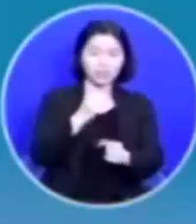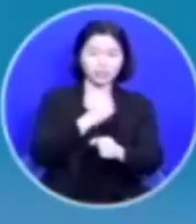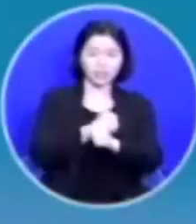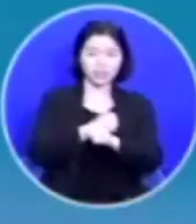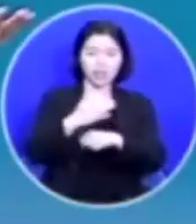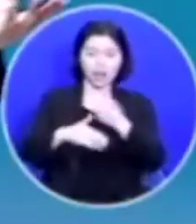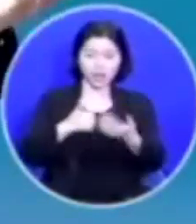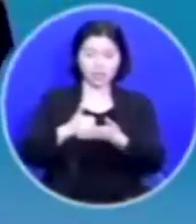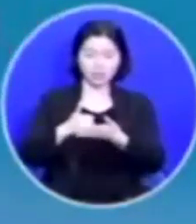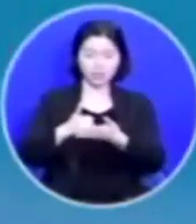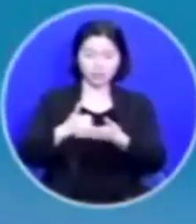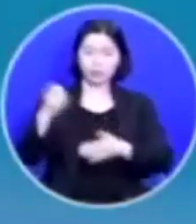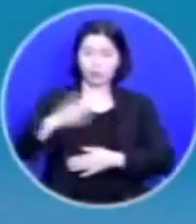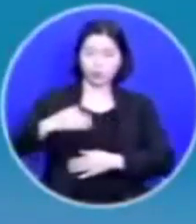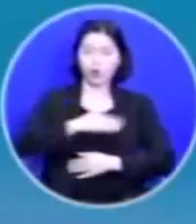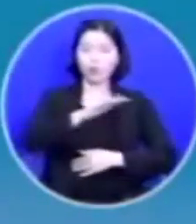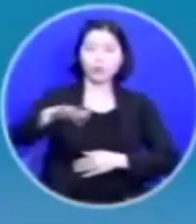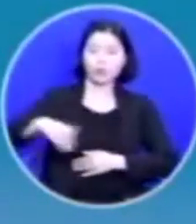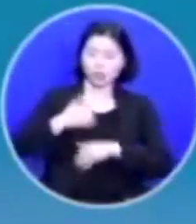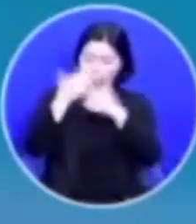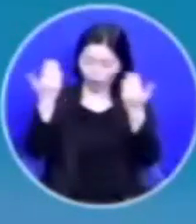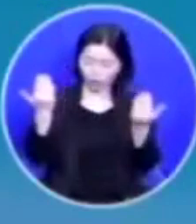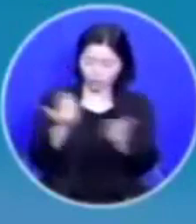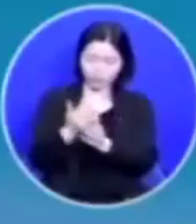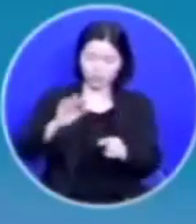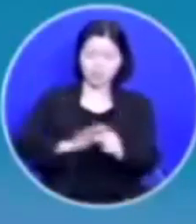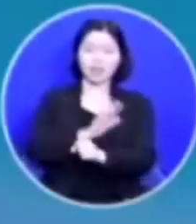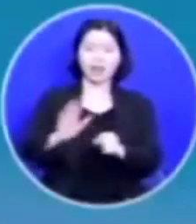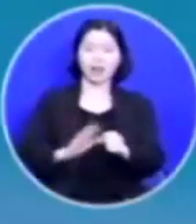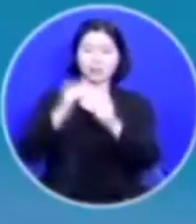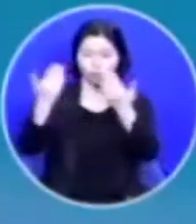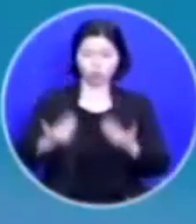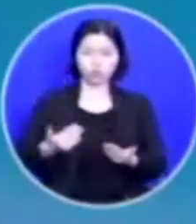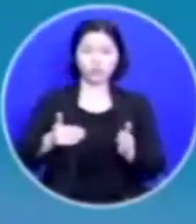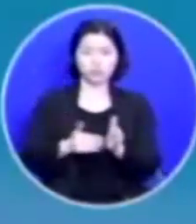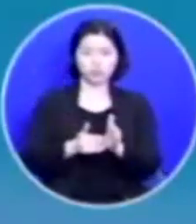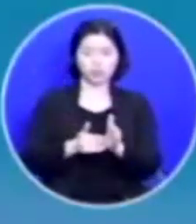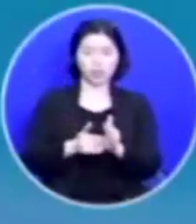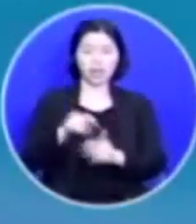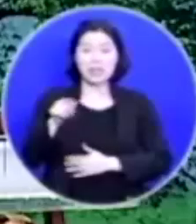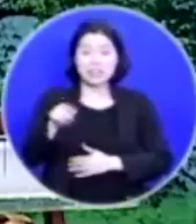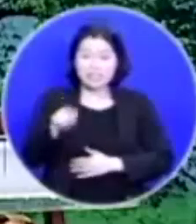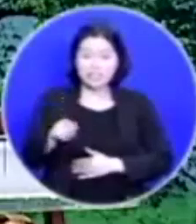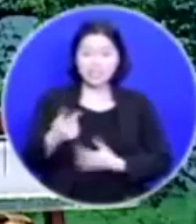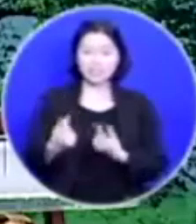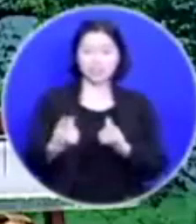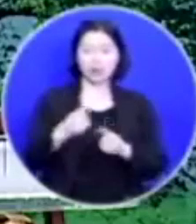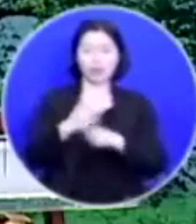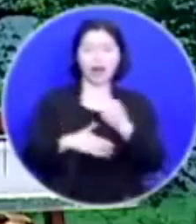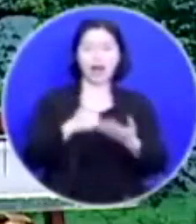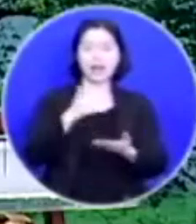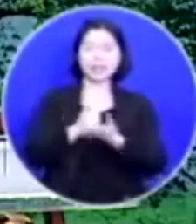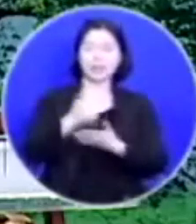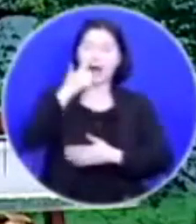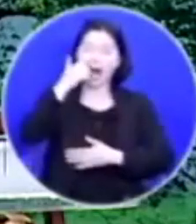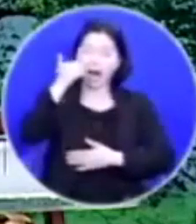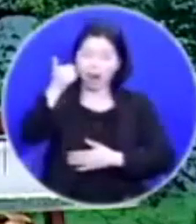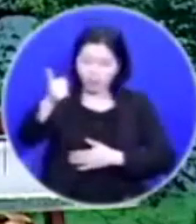그리고 우리에게 완전한 사랑을 주셨습니다 그런 하나님이 아버지시라면